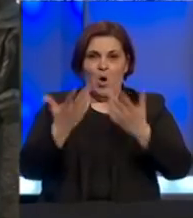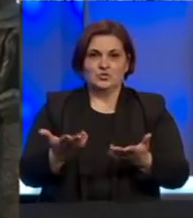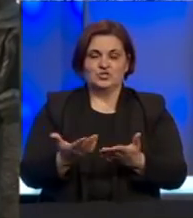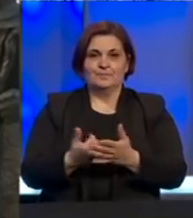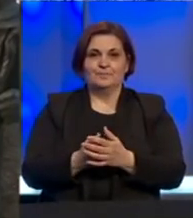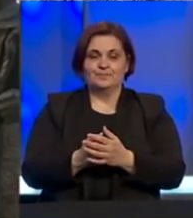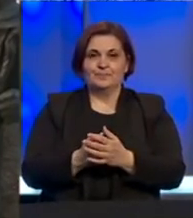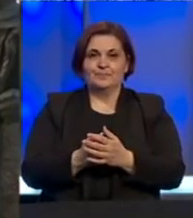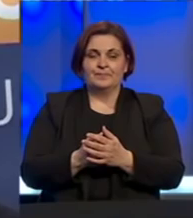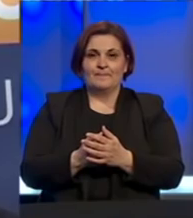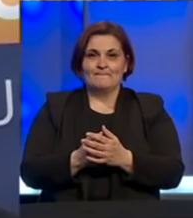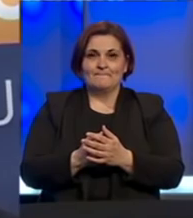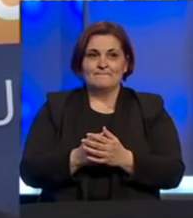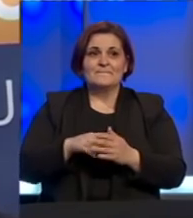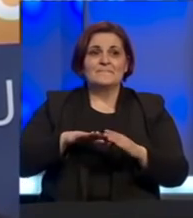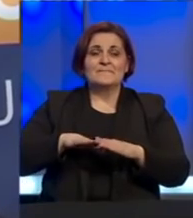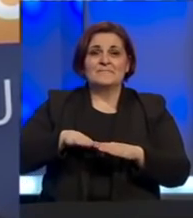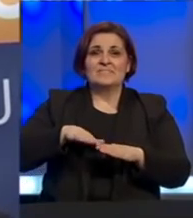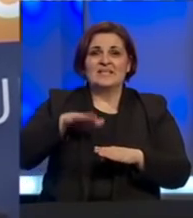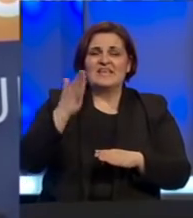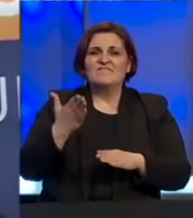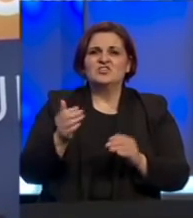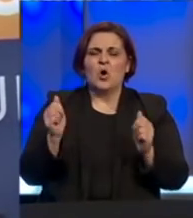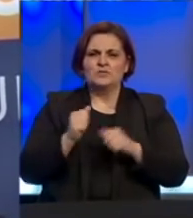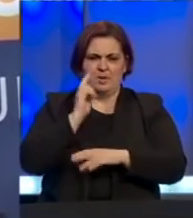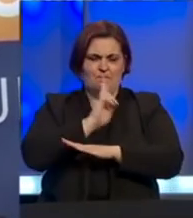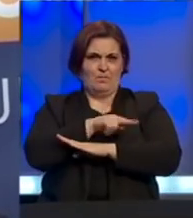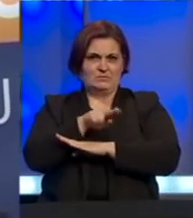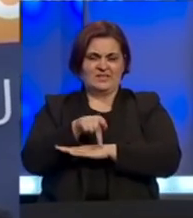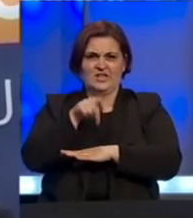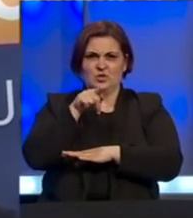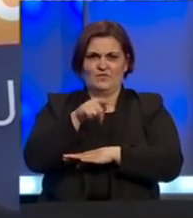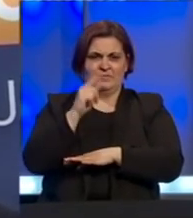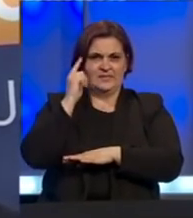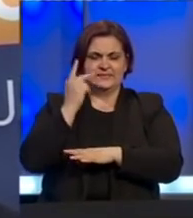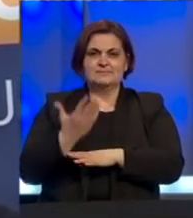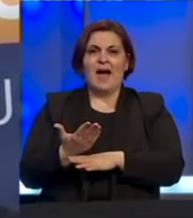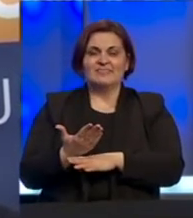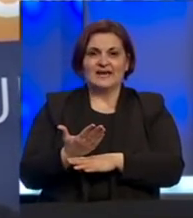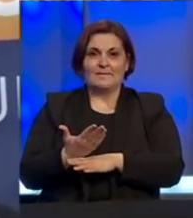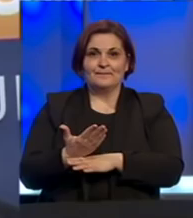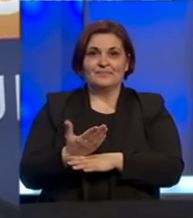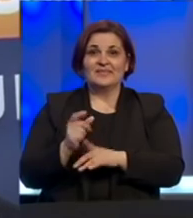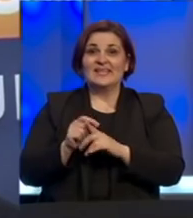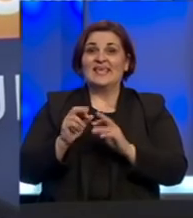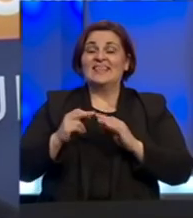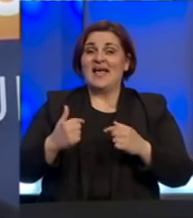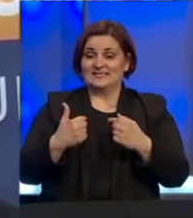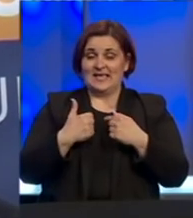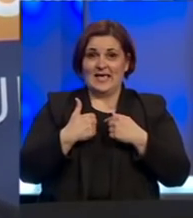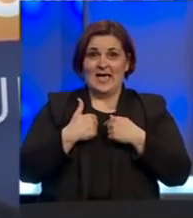izjevi. Većina uzbiljnih posmatrača u ovom momentu smatra da se mi